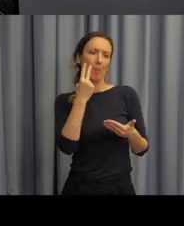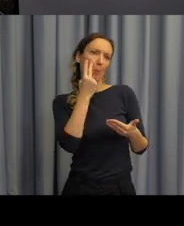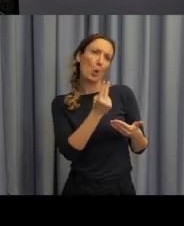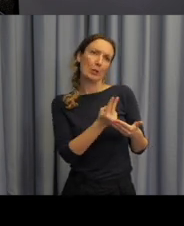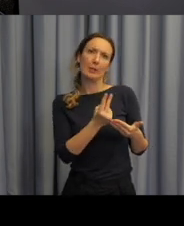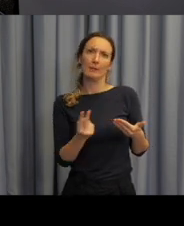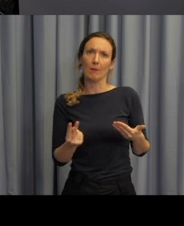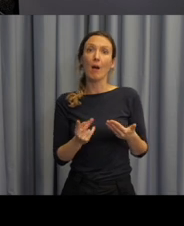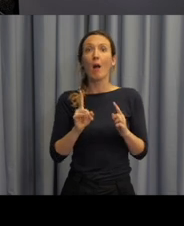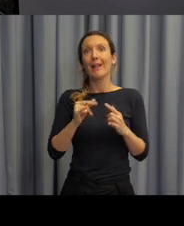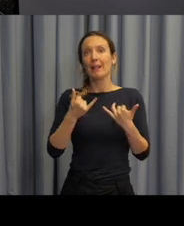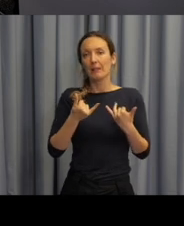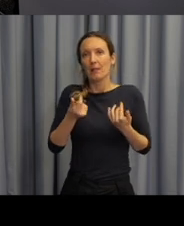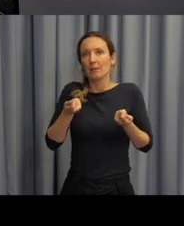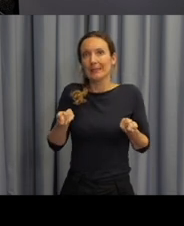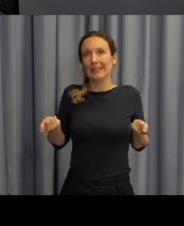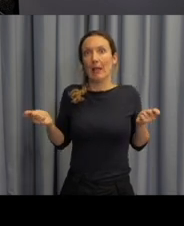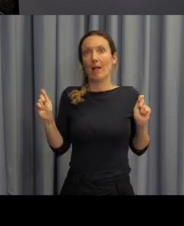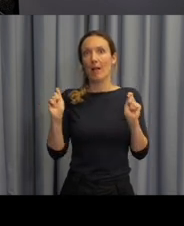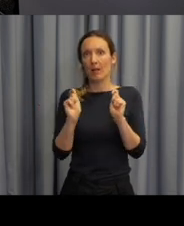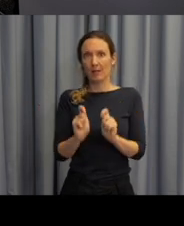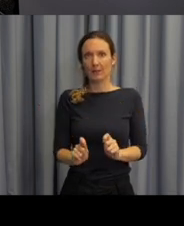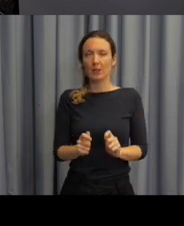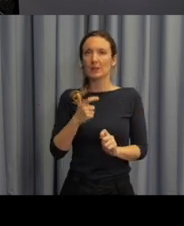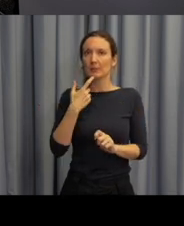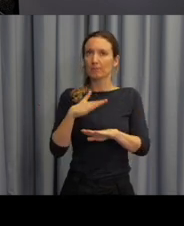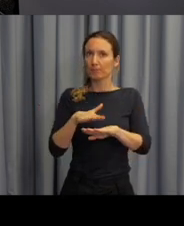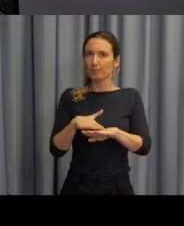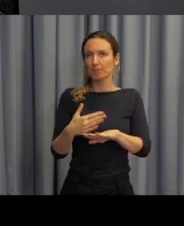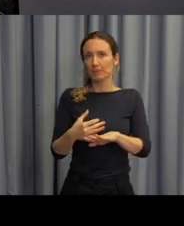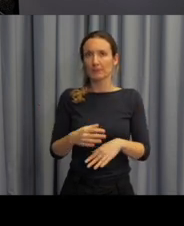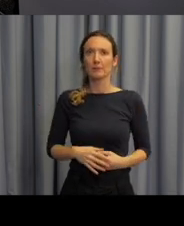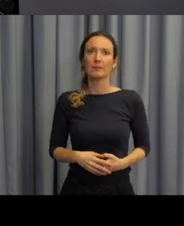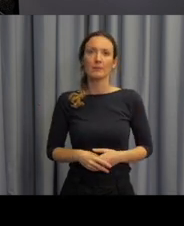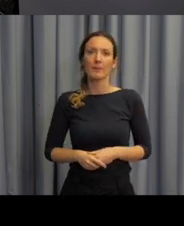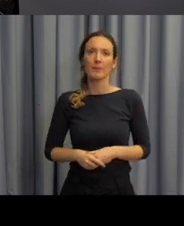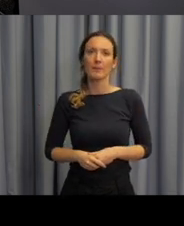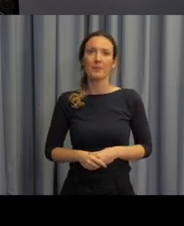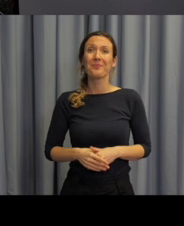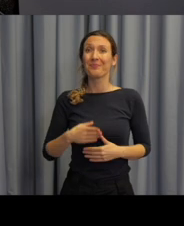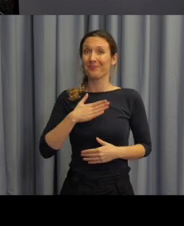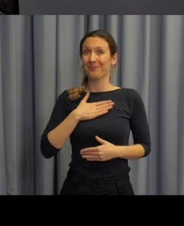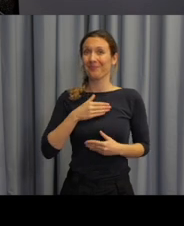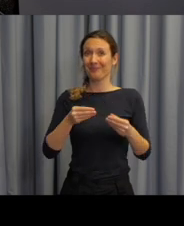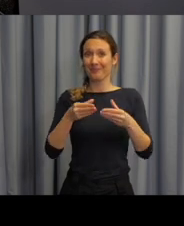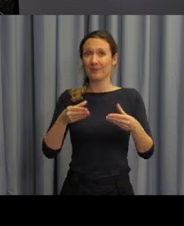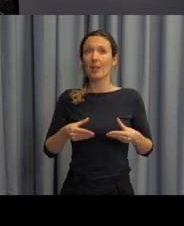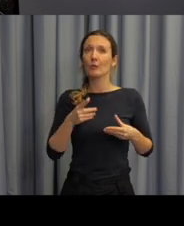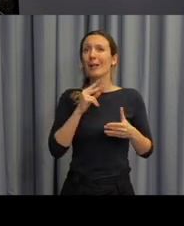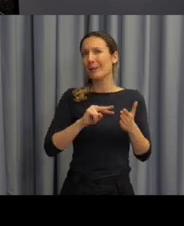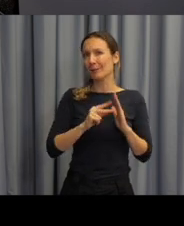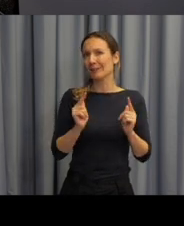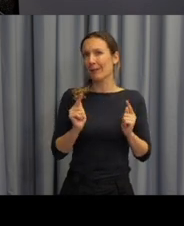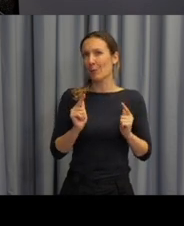a já bych na úplný závěr chtěla říct, že ta naše metodická podpora naznačuje určitý směr,